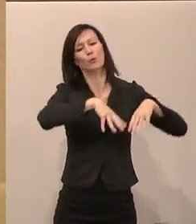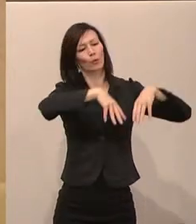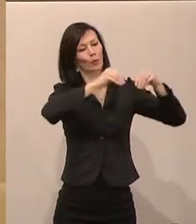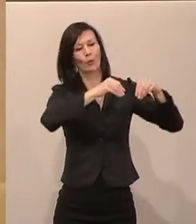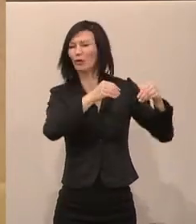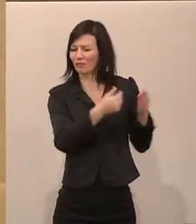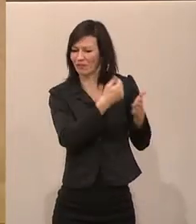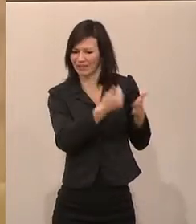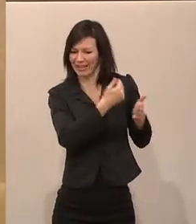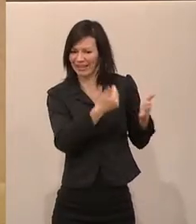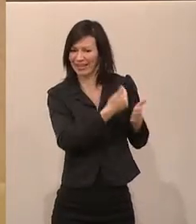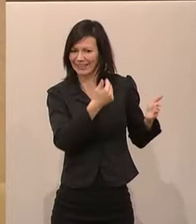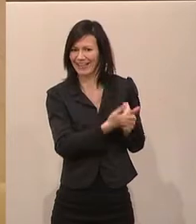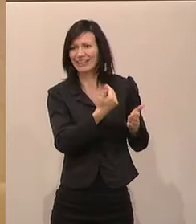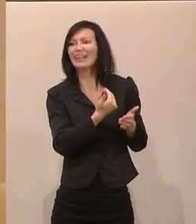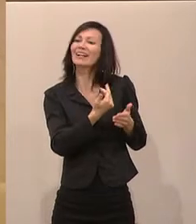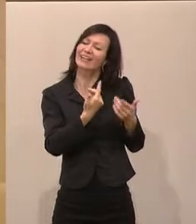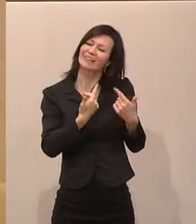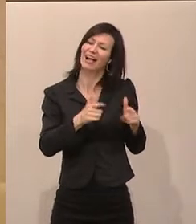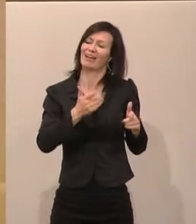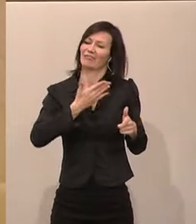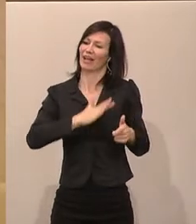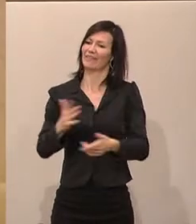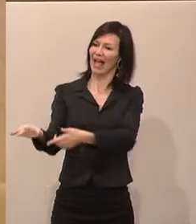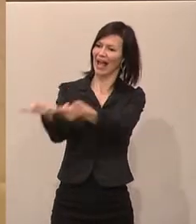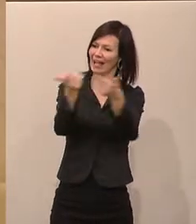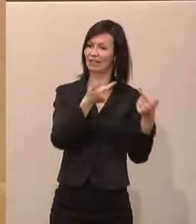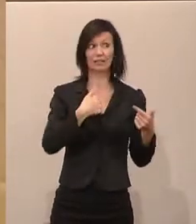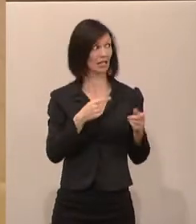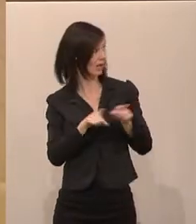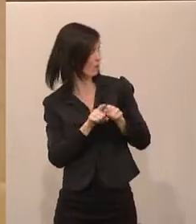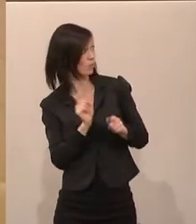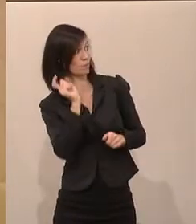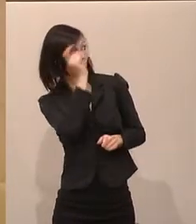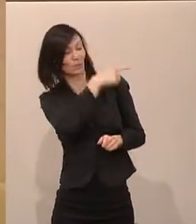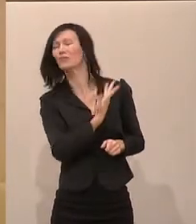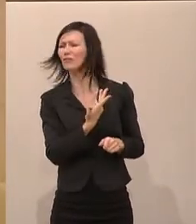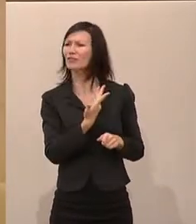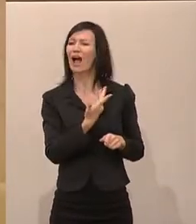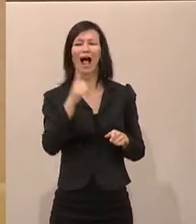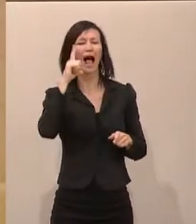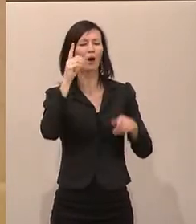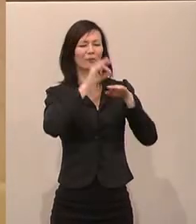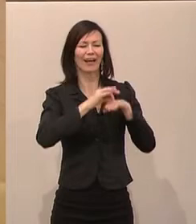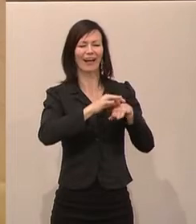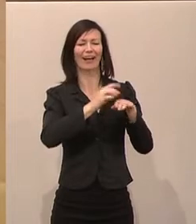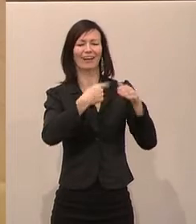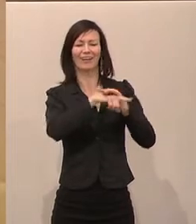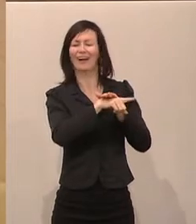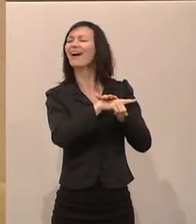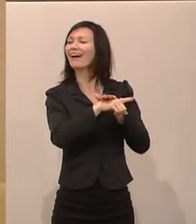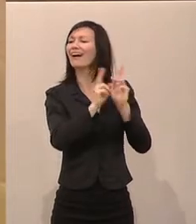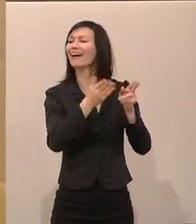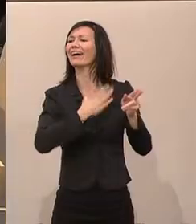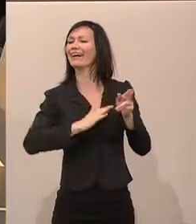mit rübergehen. Ich gehe jetzt auch rüber. Es stehen draußen vor dem Haupteingang freundliche Personen, die Sie rüber begleiten. Vielen